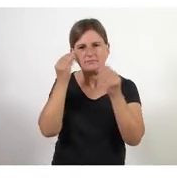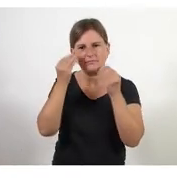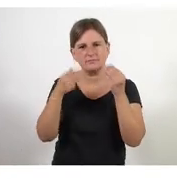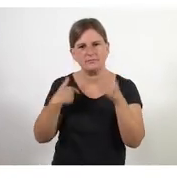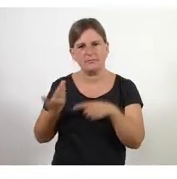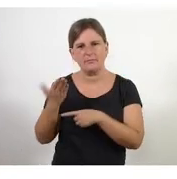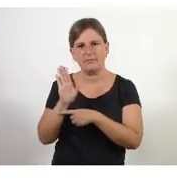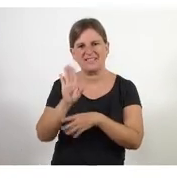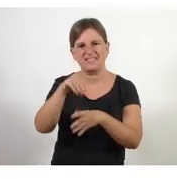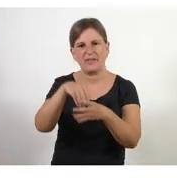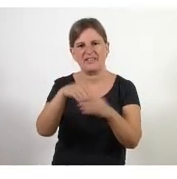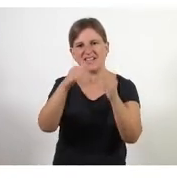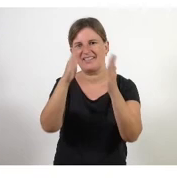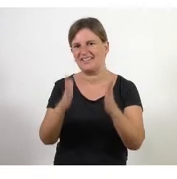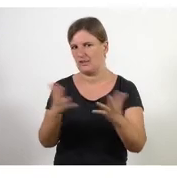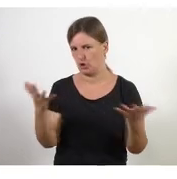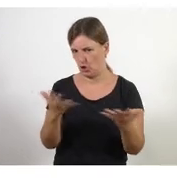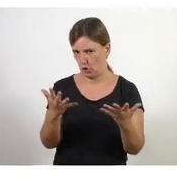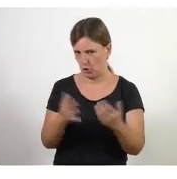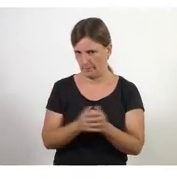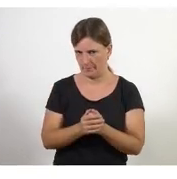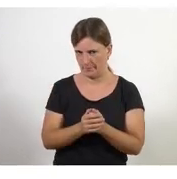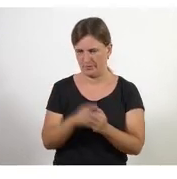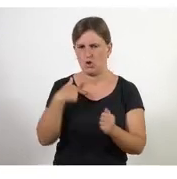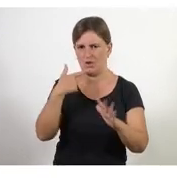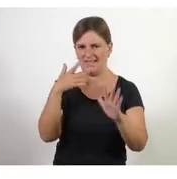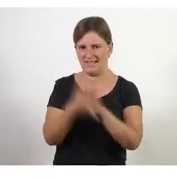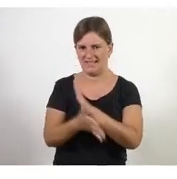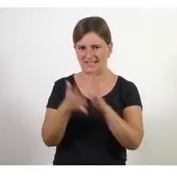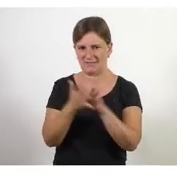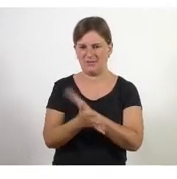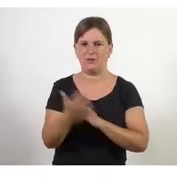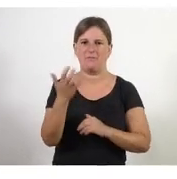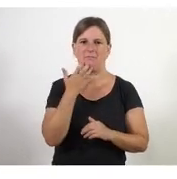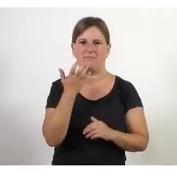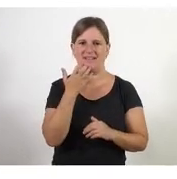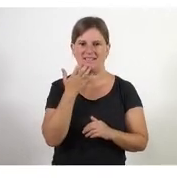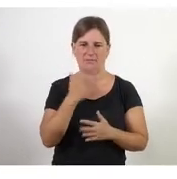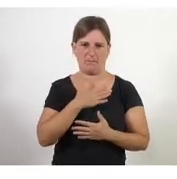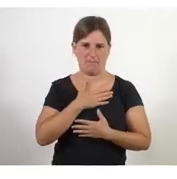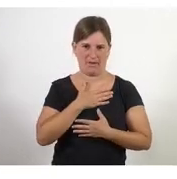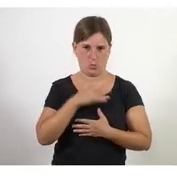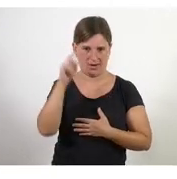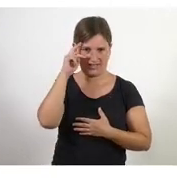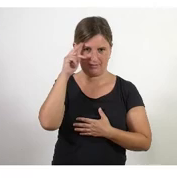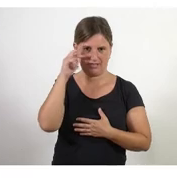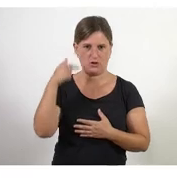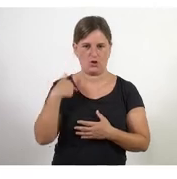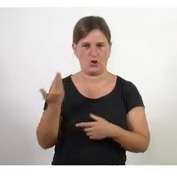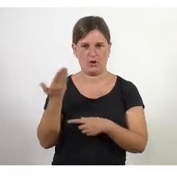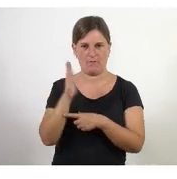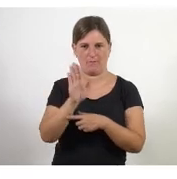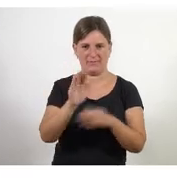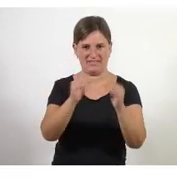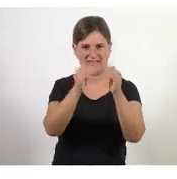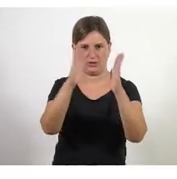presentem dins de la entitat m'explico si tu presentes amb la meva experiència si jo agafo i presento dins d'una